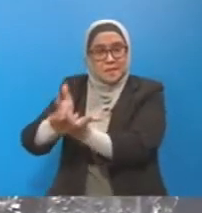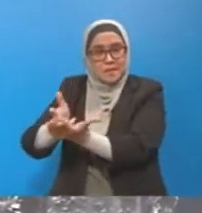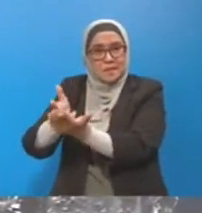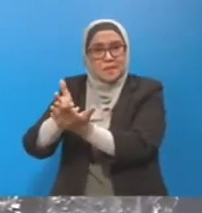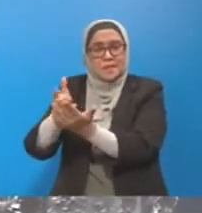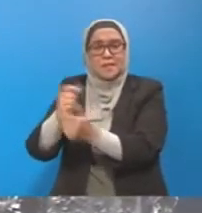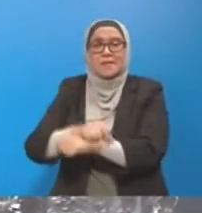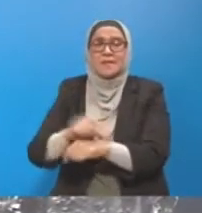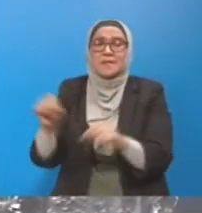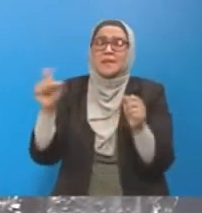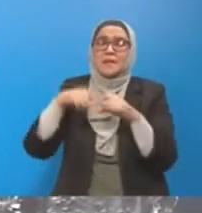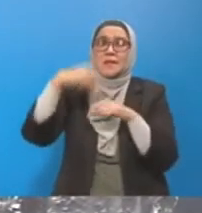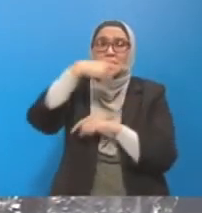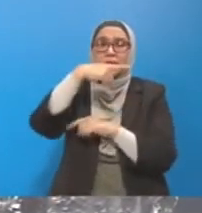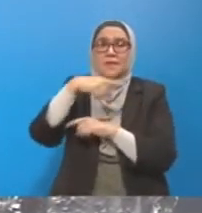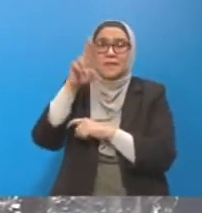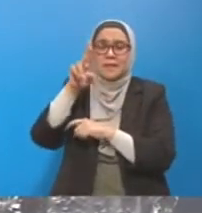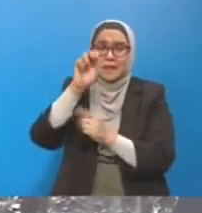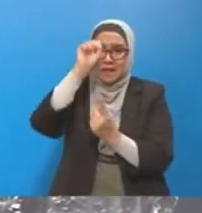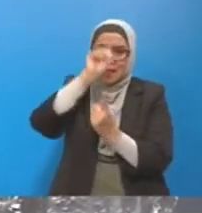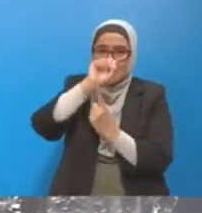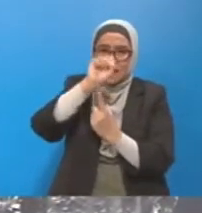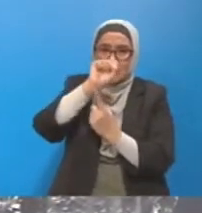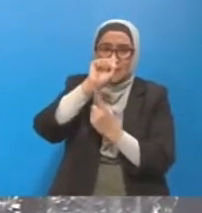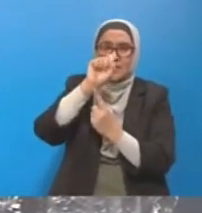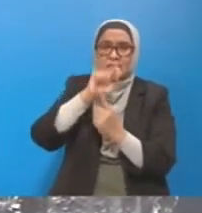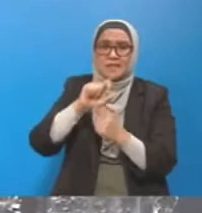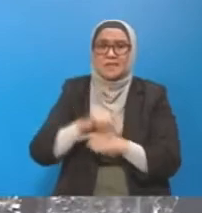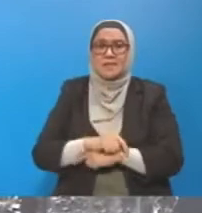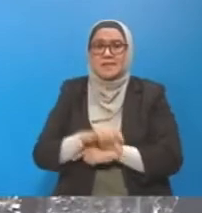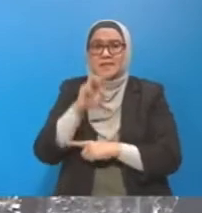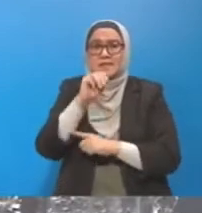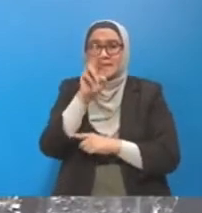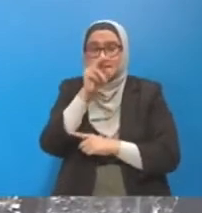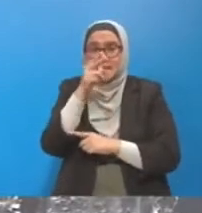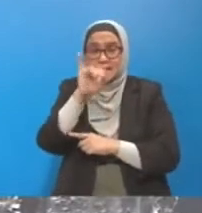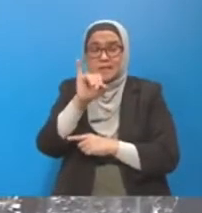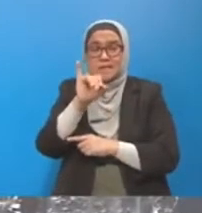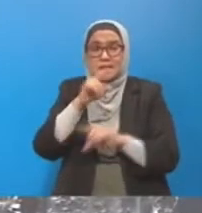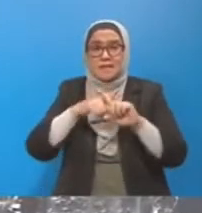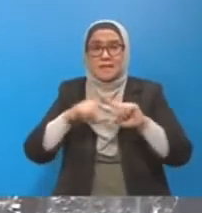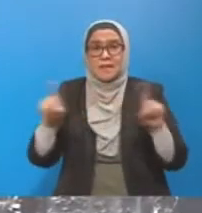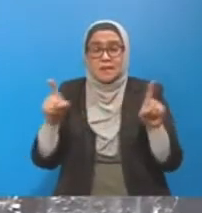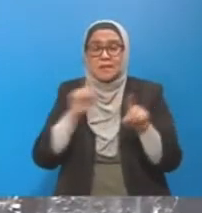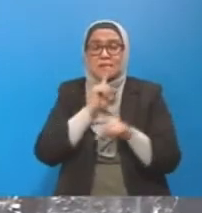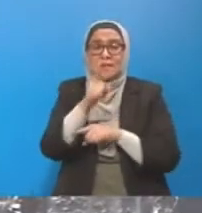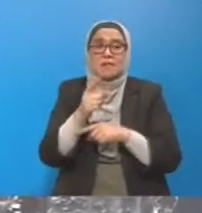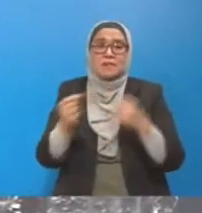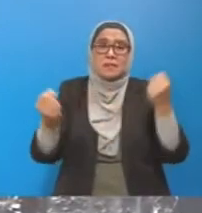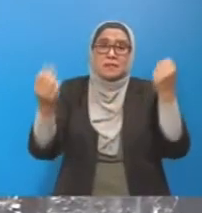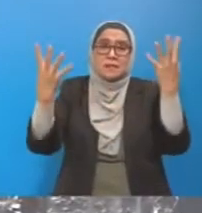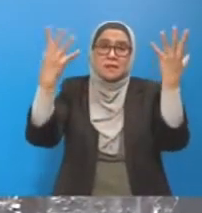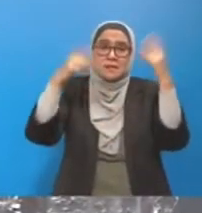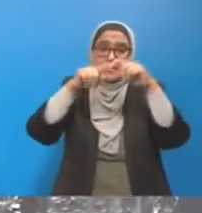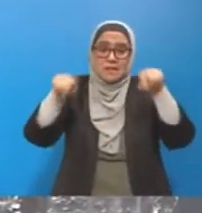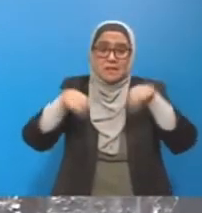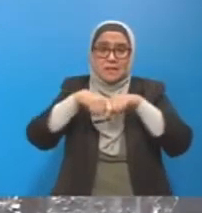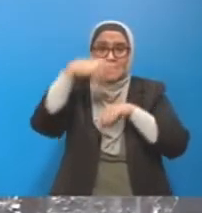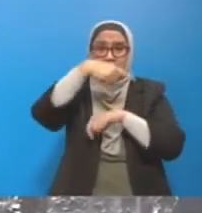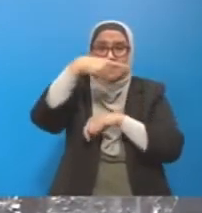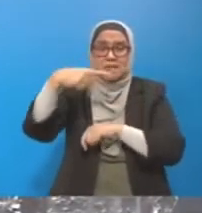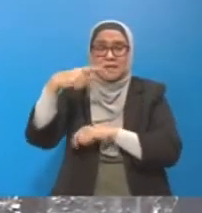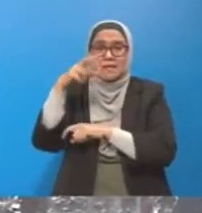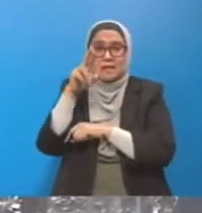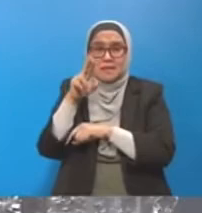di PPR Sentul Murni, Bandar Baru Sentul. Namun masih banyak unit perumahan PPR lama yang sempit, terlalu padat serta